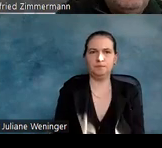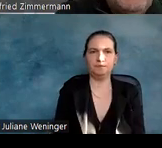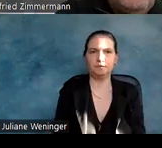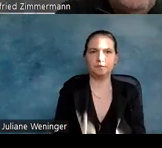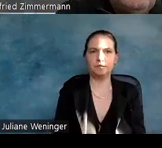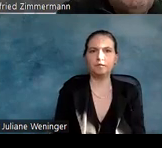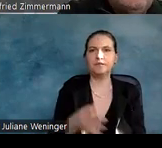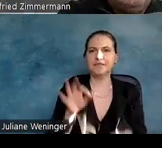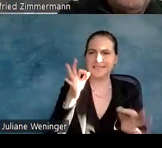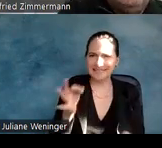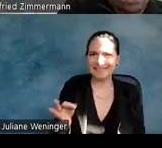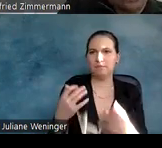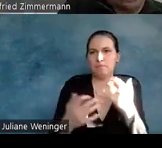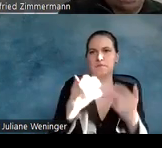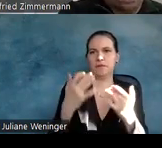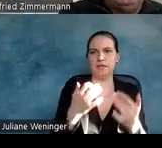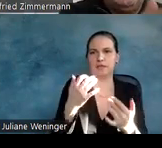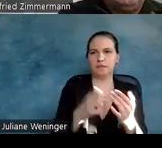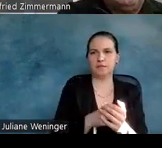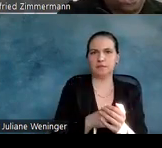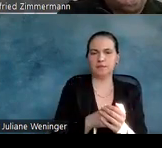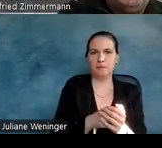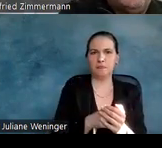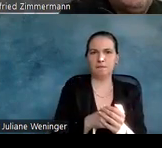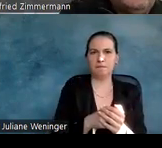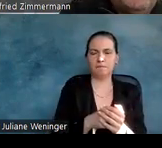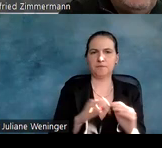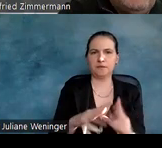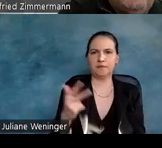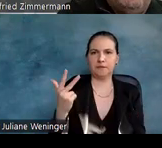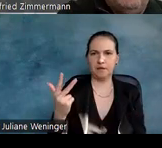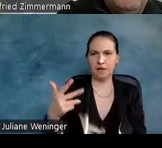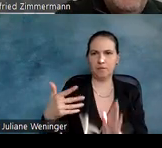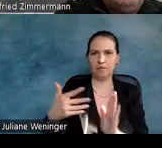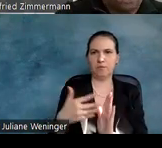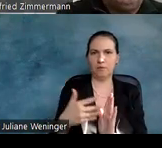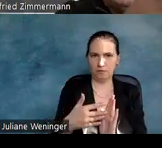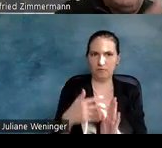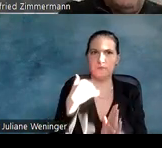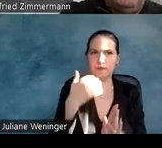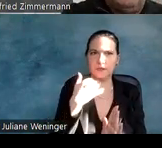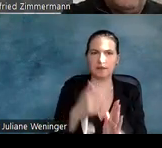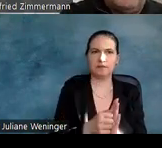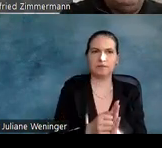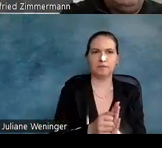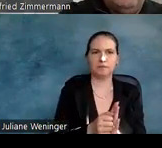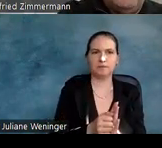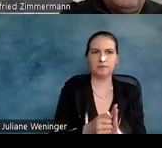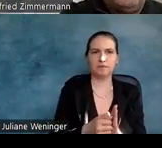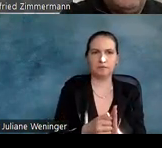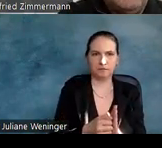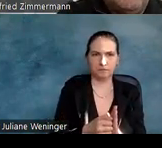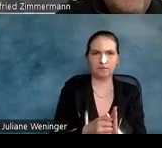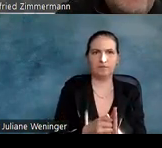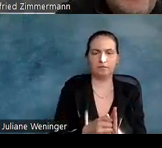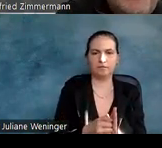Detail-Bericht fängt an wieder mit diesen drei Prüfberichten BDF, UA, darunter sind SWKG und